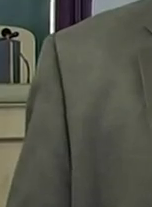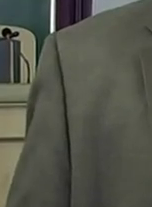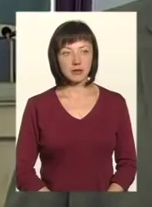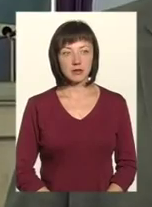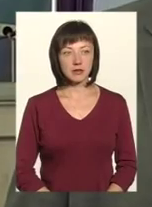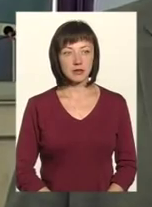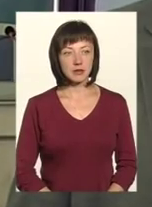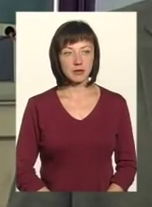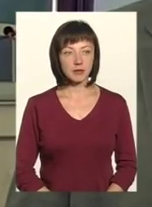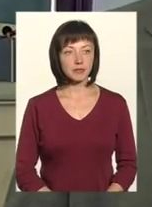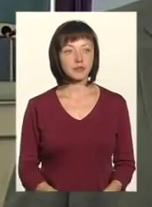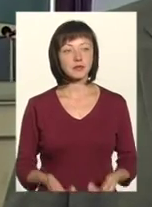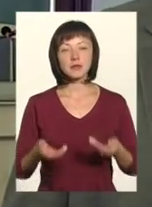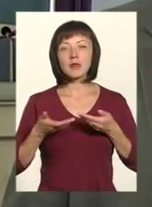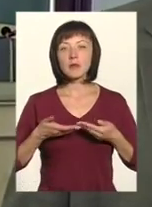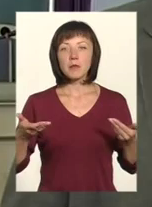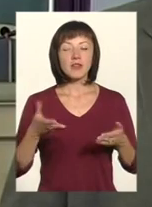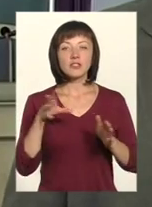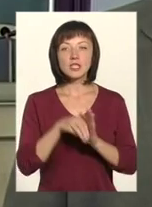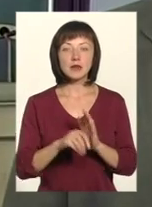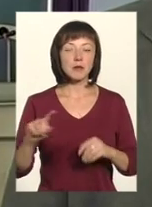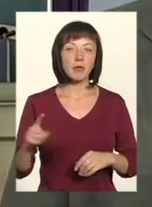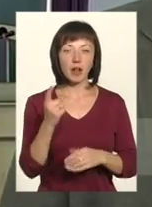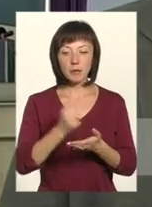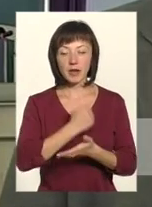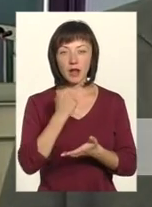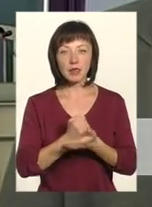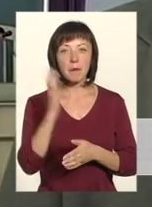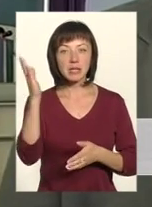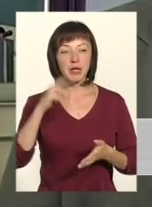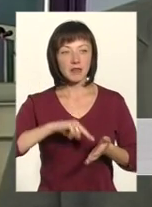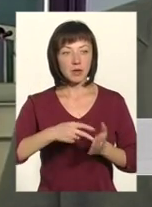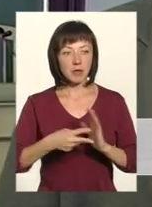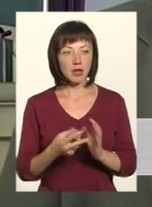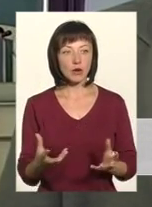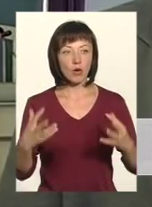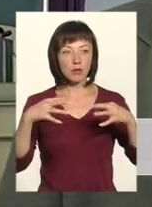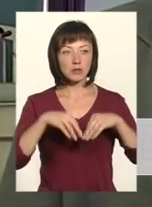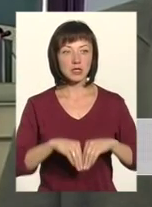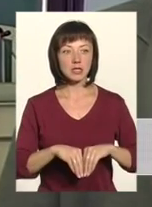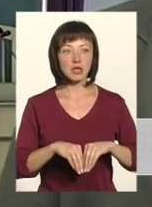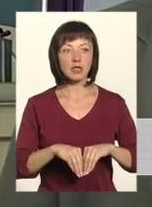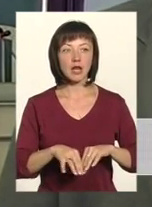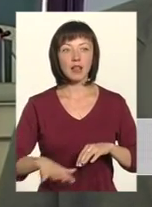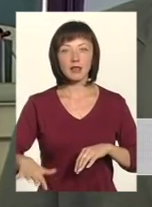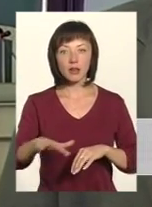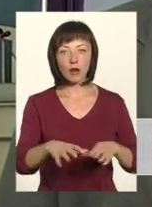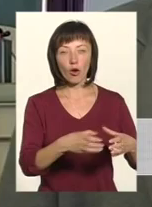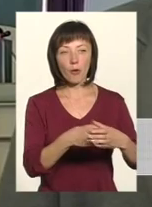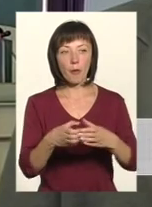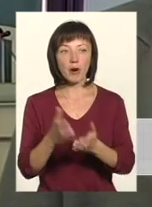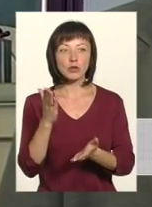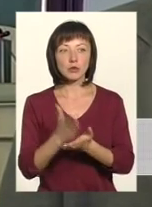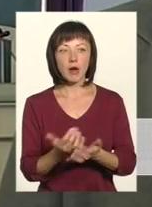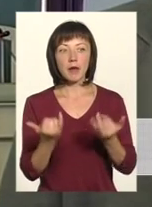Ми в числі перших, а, мабуть, і перші, прийняли перспективний план об'єднання територіальних громад. Ми сьогодні маємо